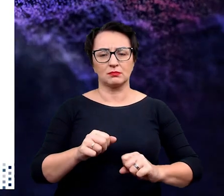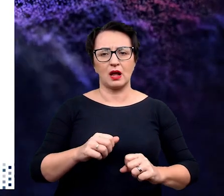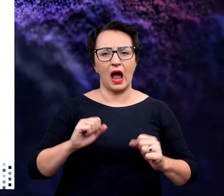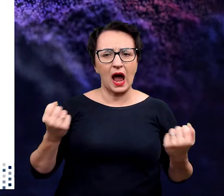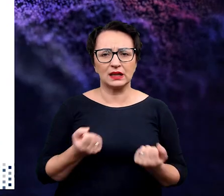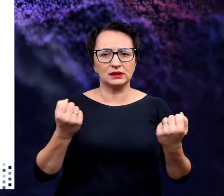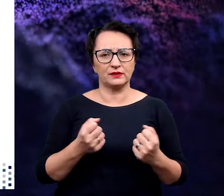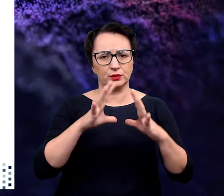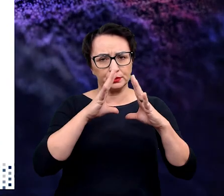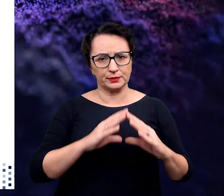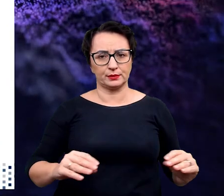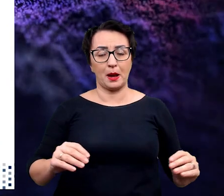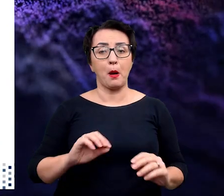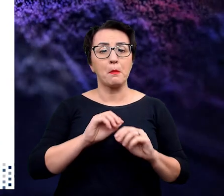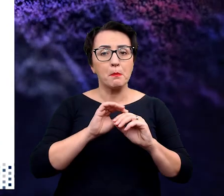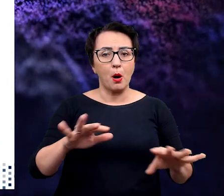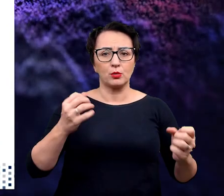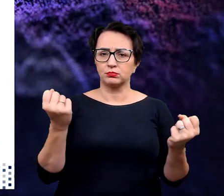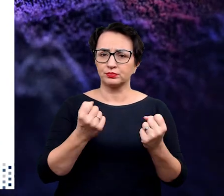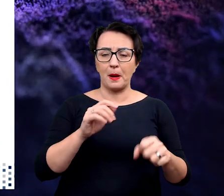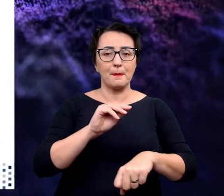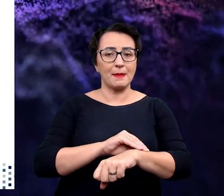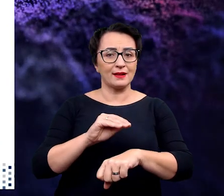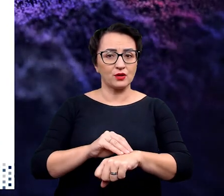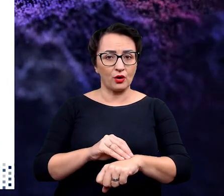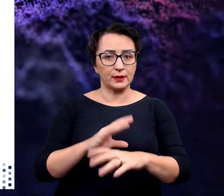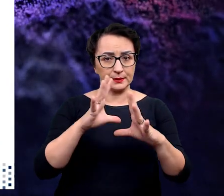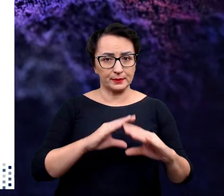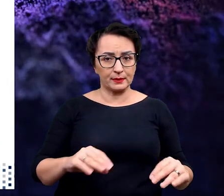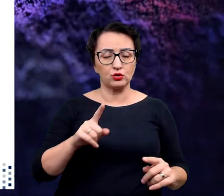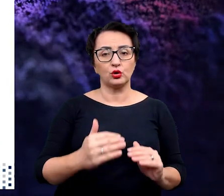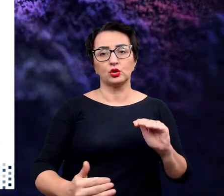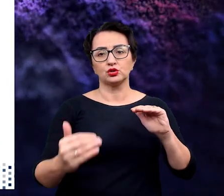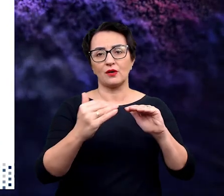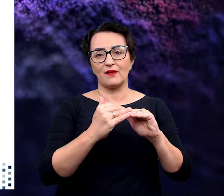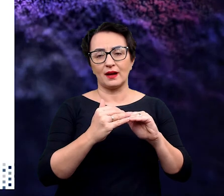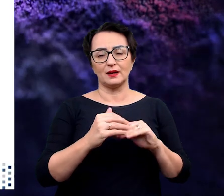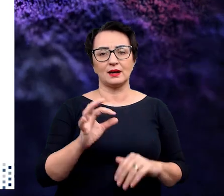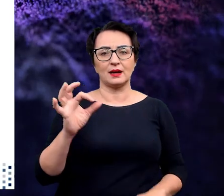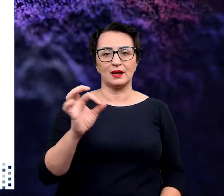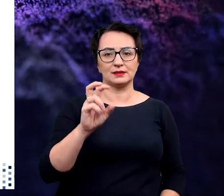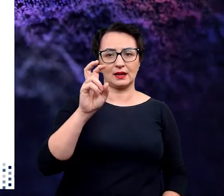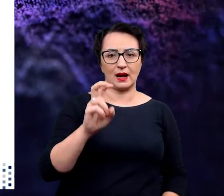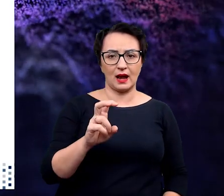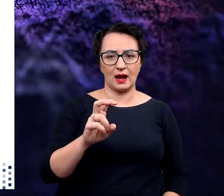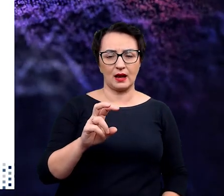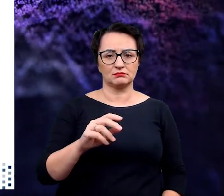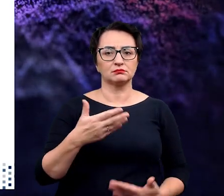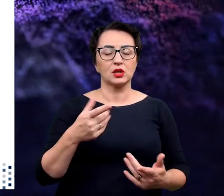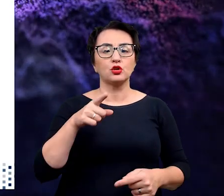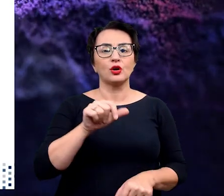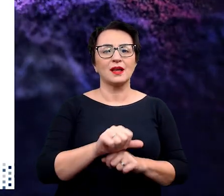aktywność i najbardziej popularną metodą na wyciszenie ekspresji genów jest zastosowanie tak zwanych